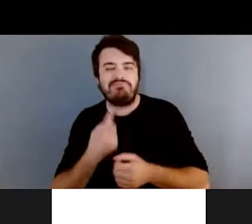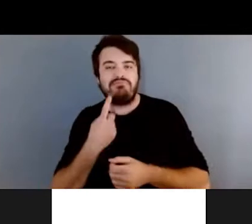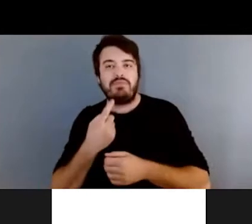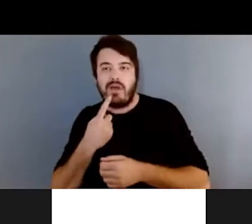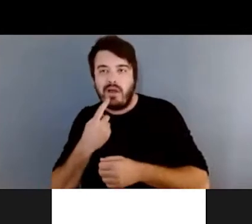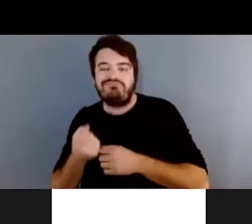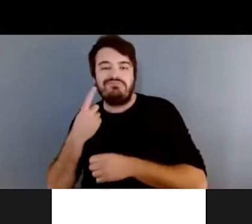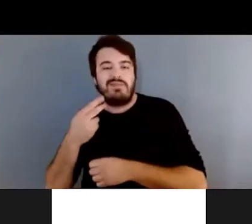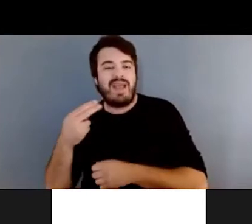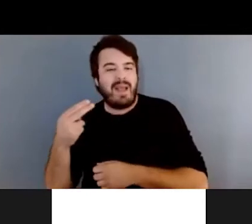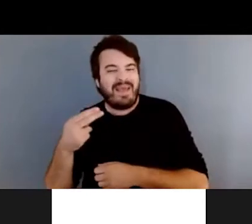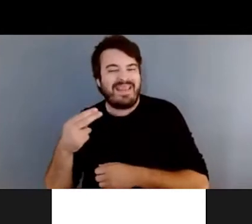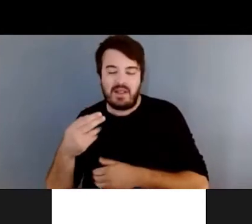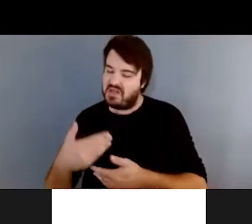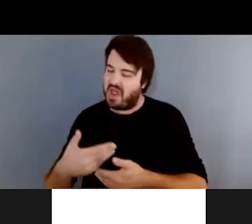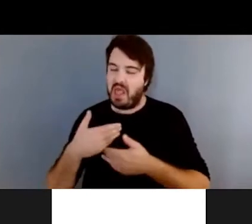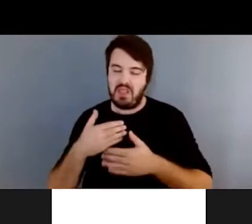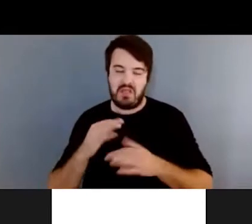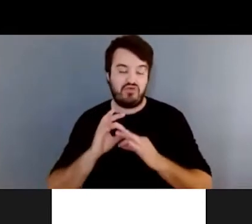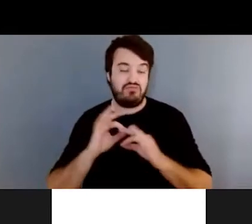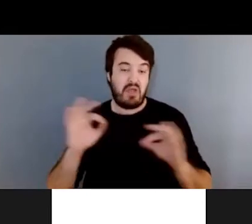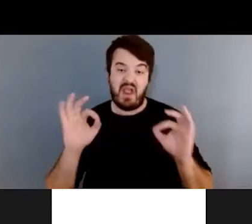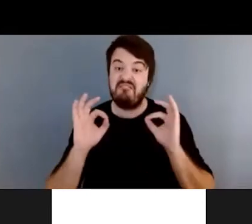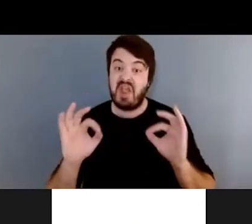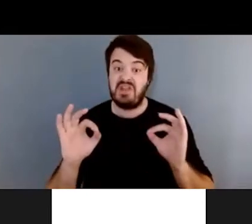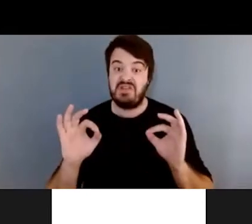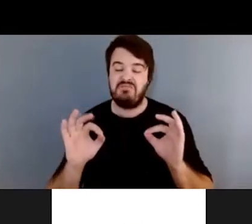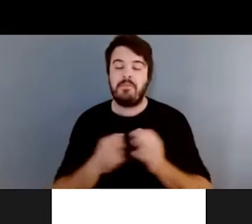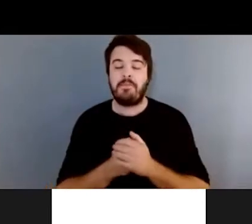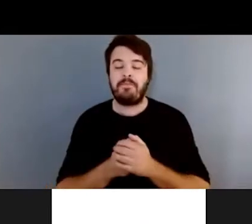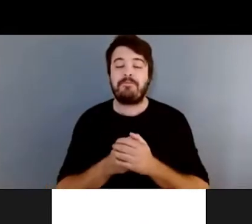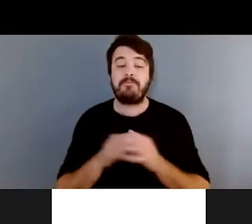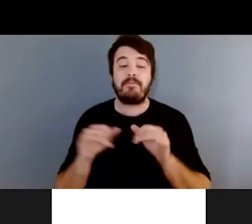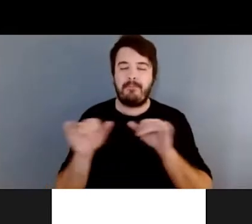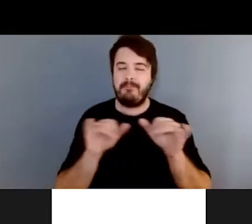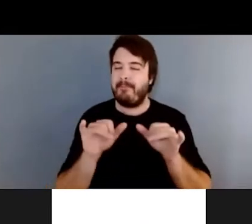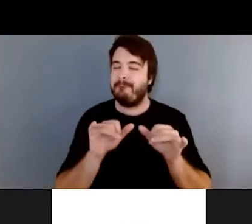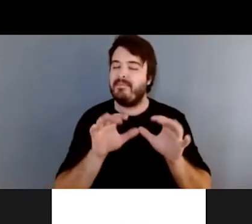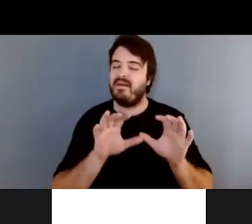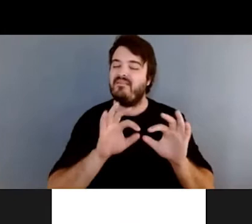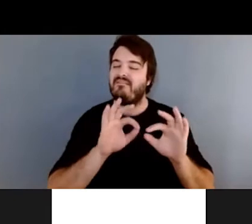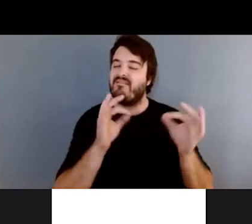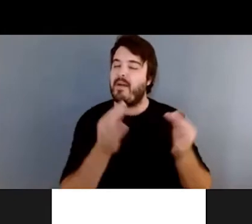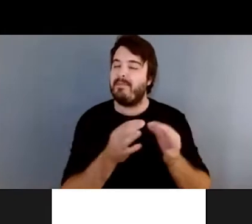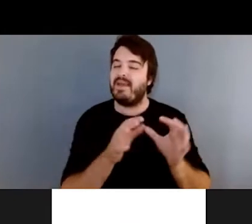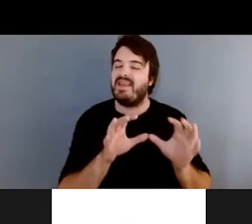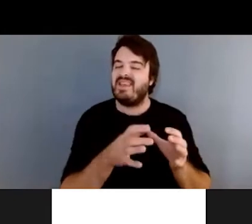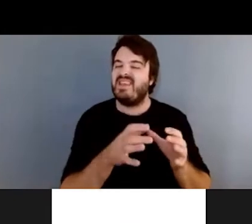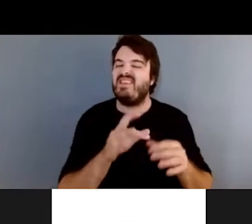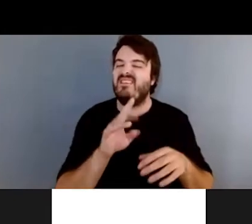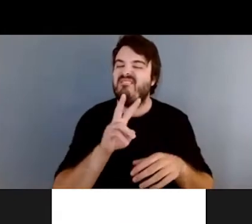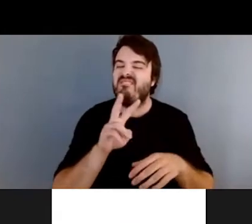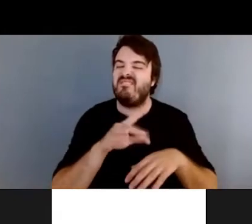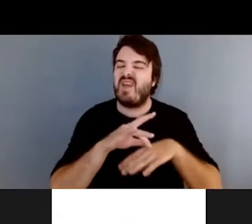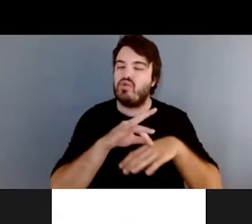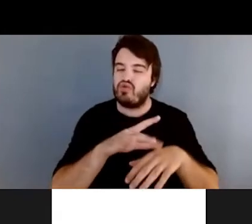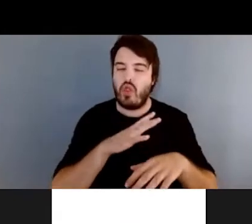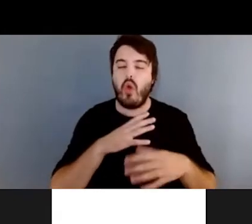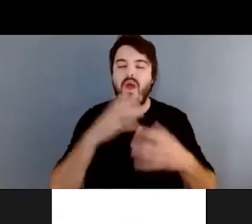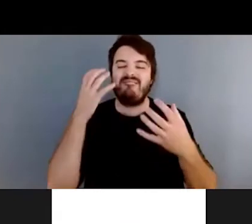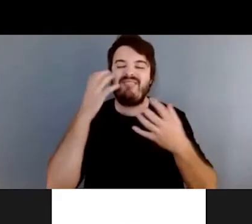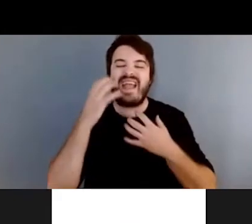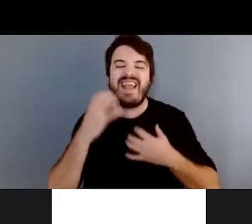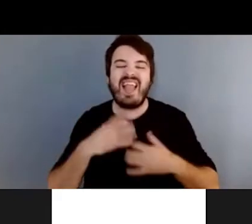Puis, elle est super efficace. Dans la même classe de virus, il y a la varicelle,